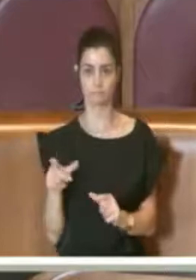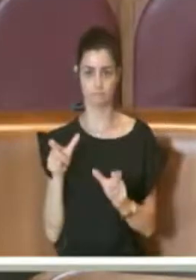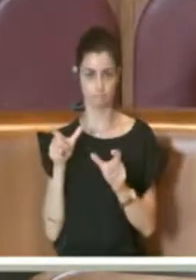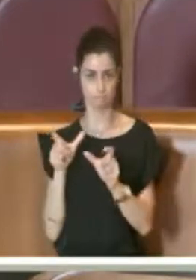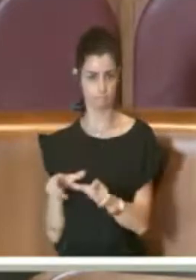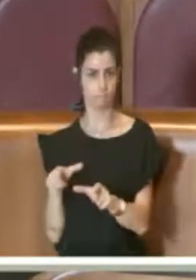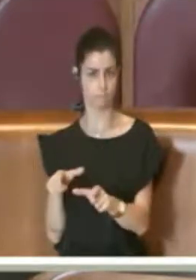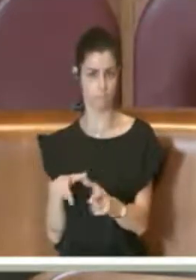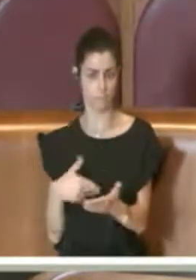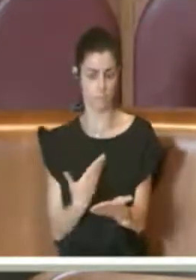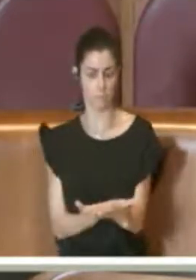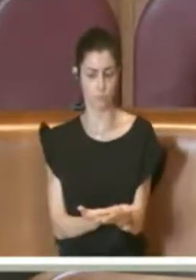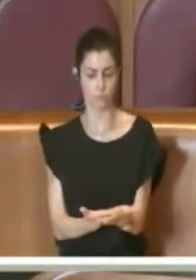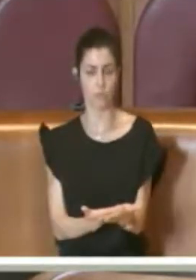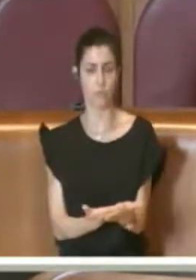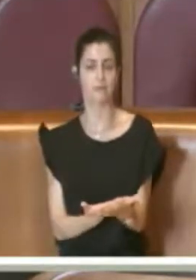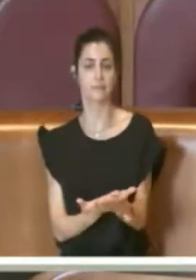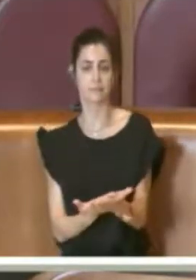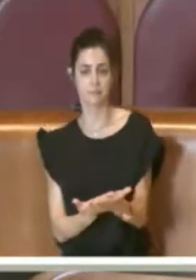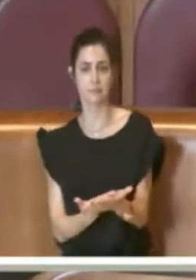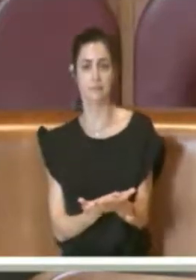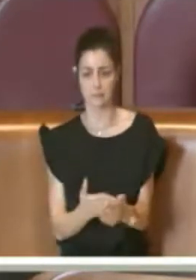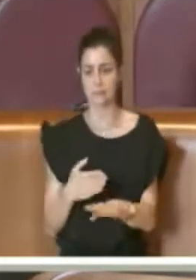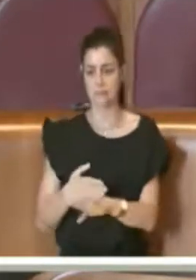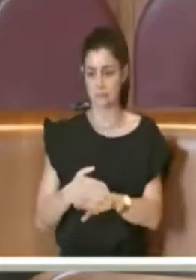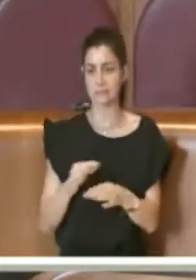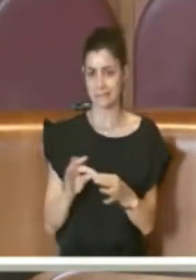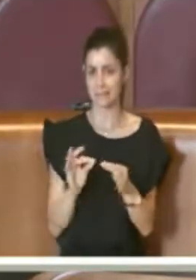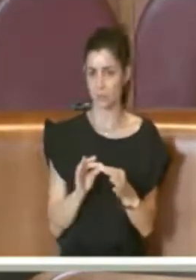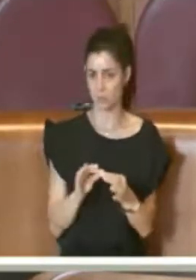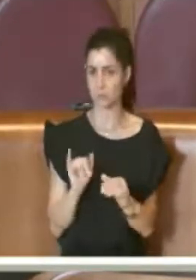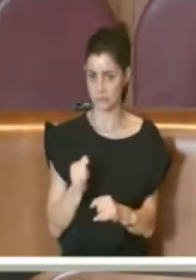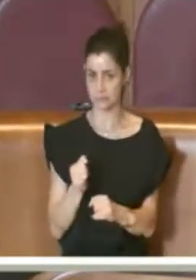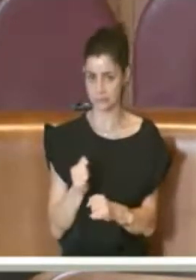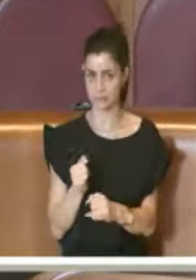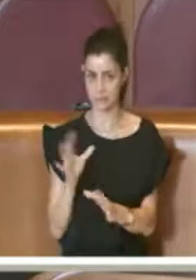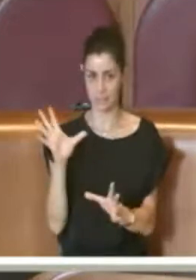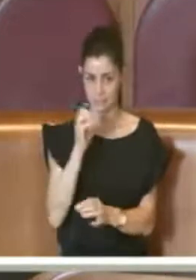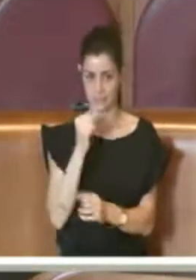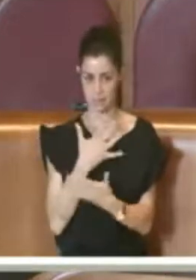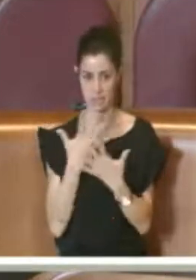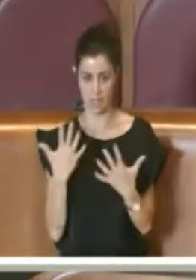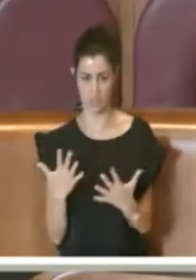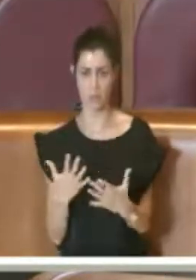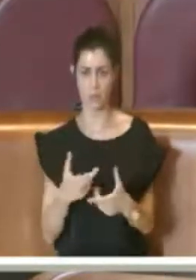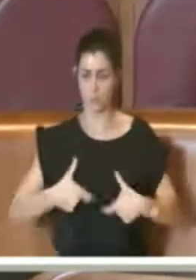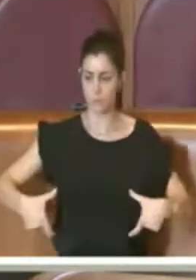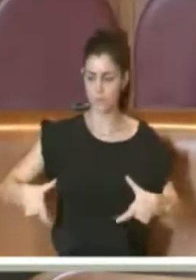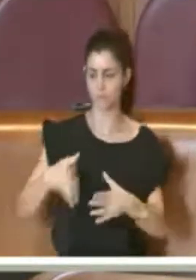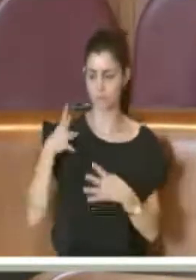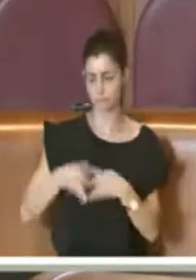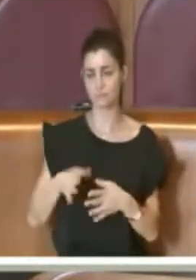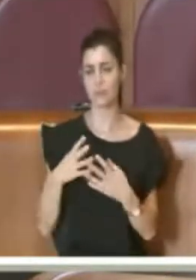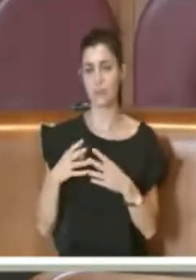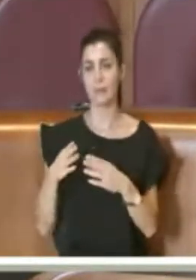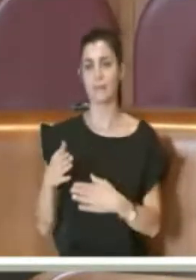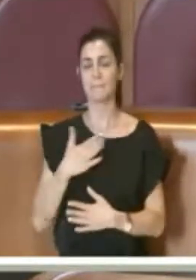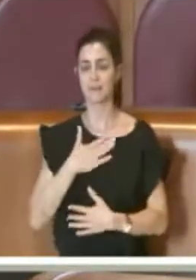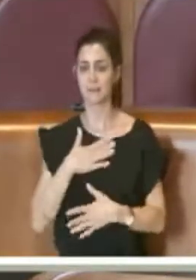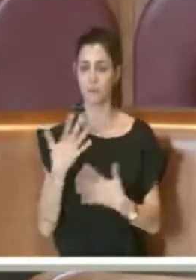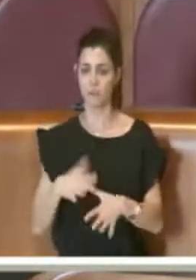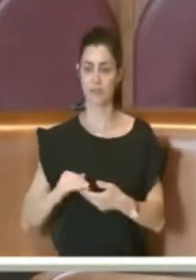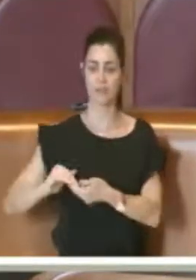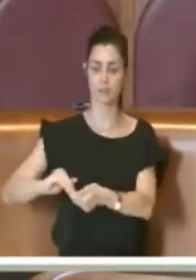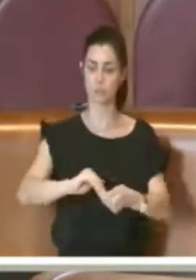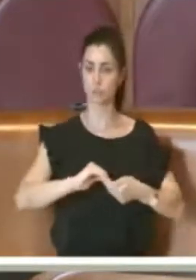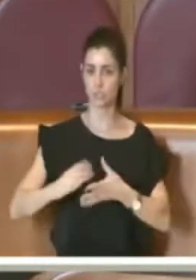mozione è in un certo qual modo condivisibile, questa cosa l'abbiamo anche approfondita in Commissione Patrimonio con le associazioni